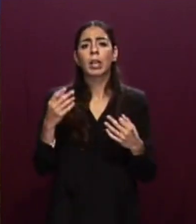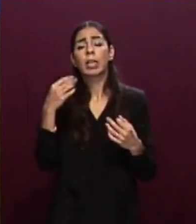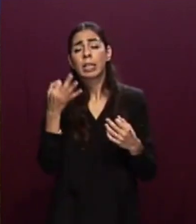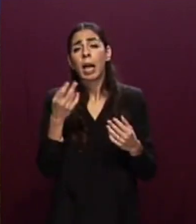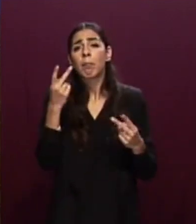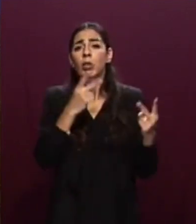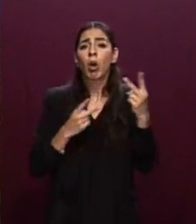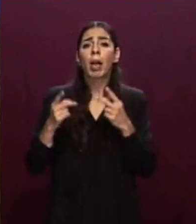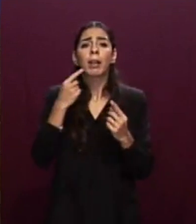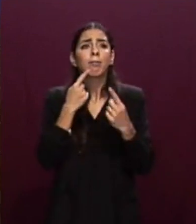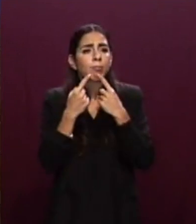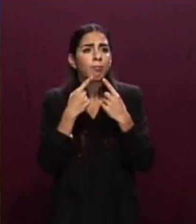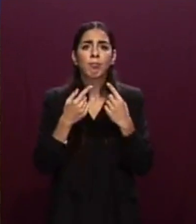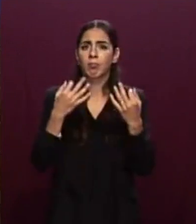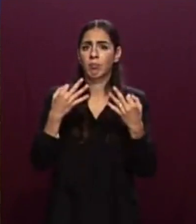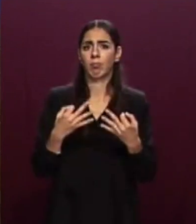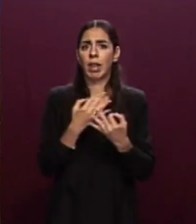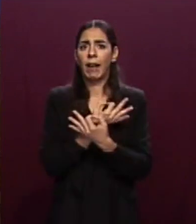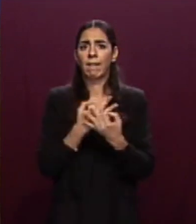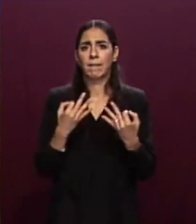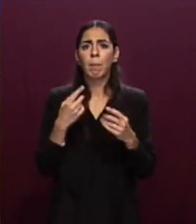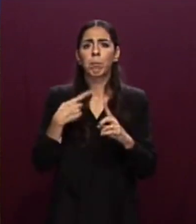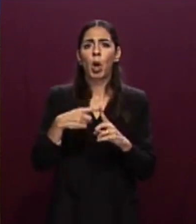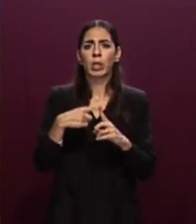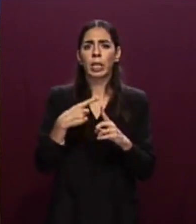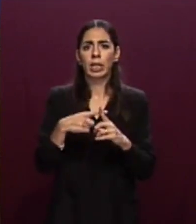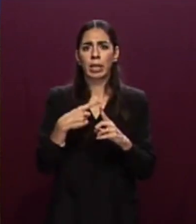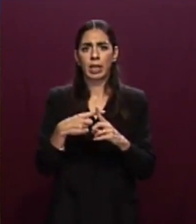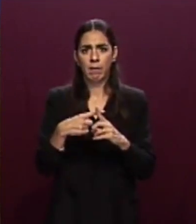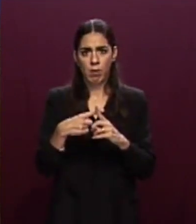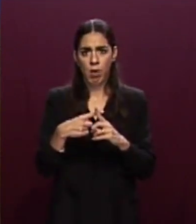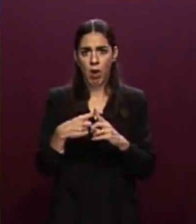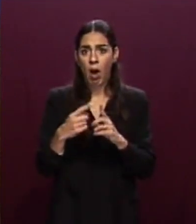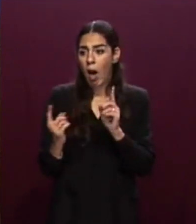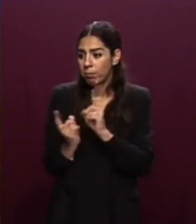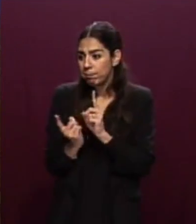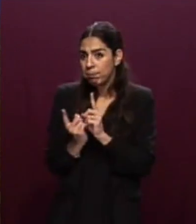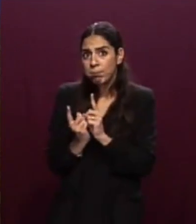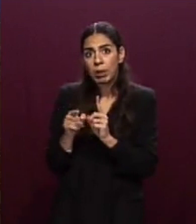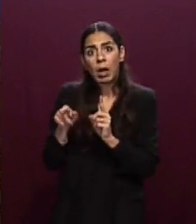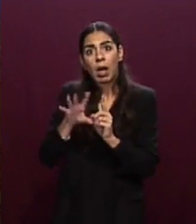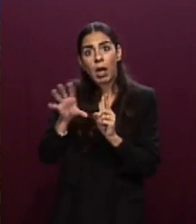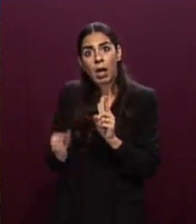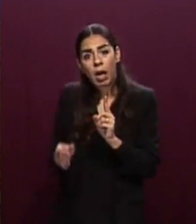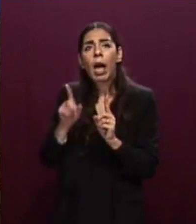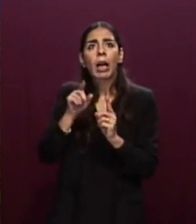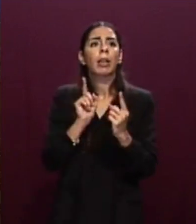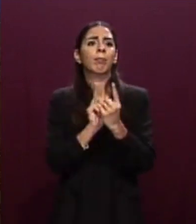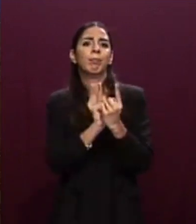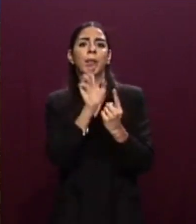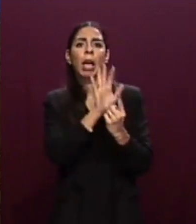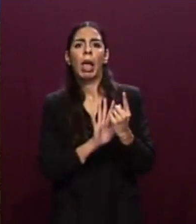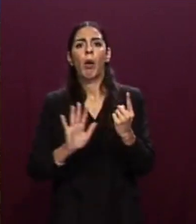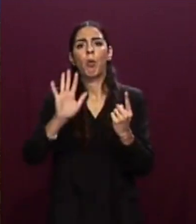di una piena collaborazione sia in ambito bilaterale che europeo, come autorevolmente affermato dal nostro Presidente della Repubblica.